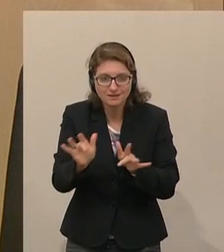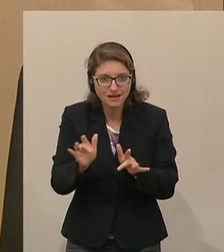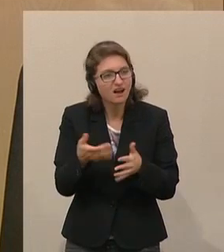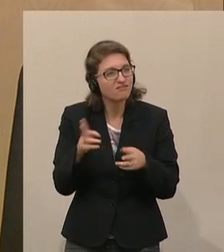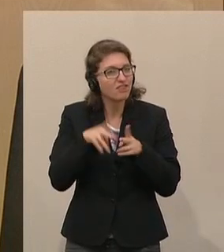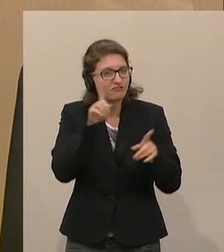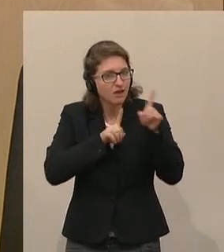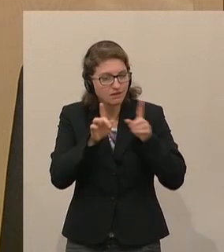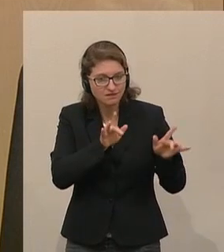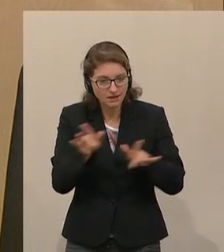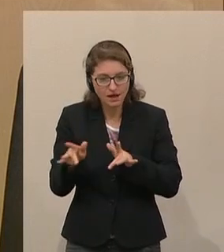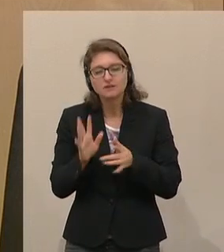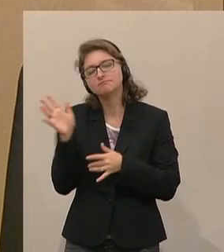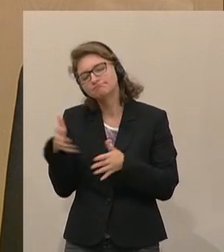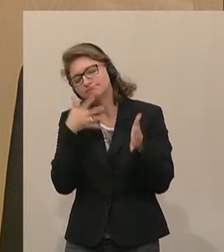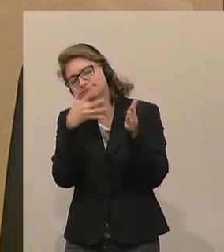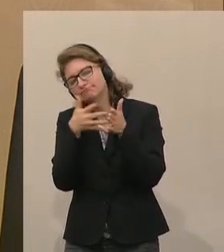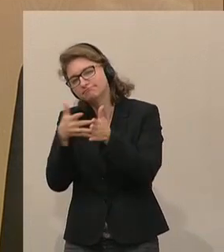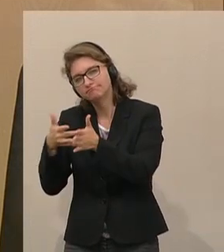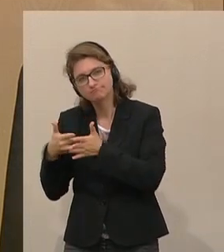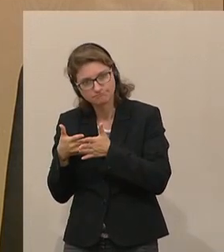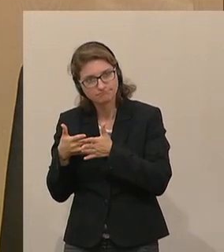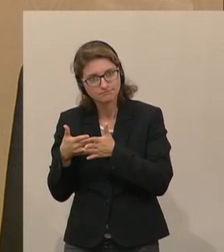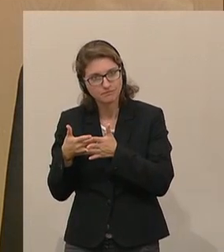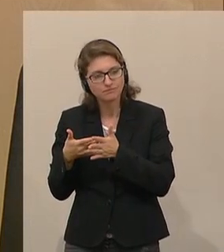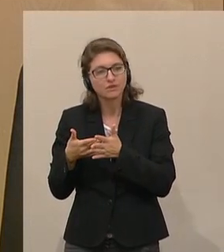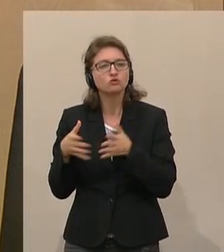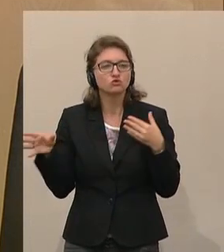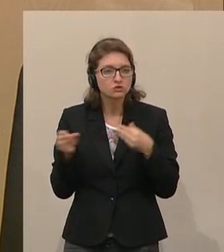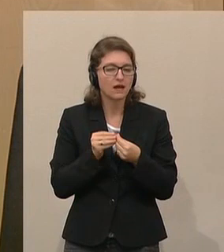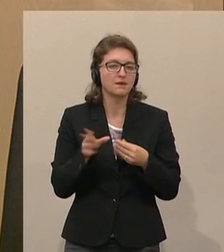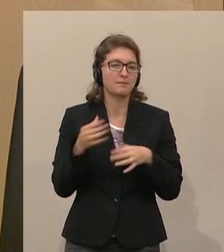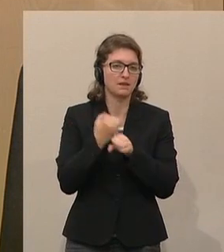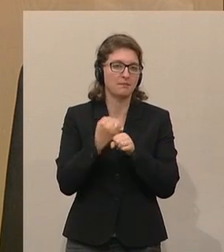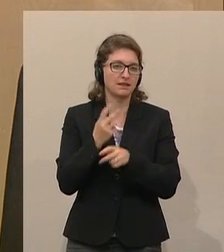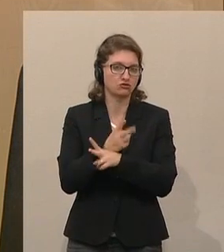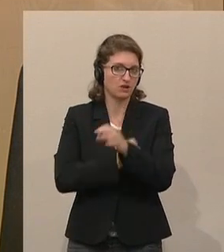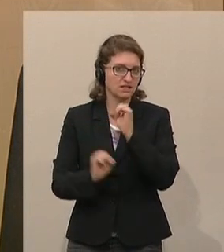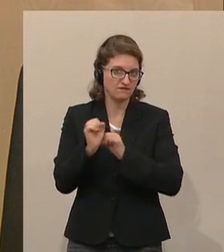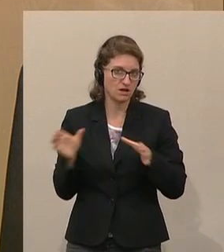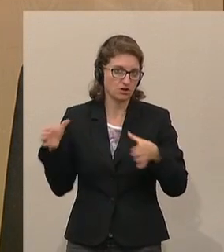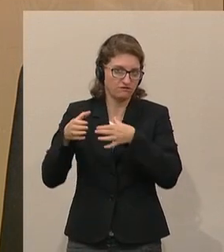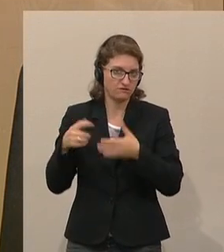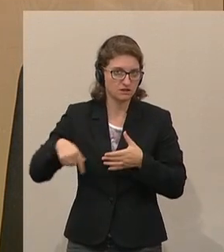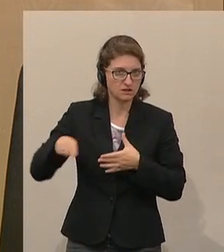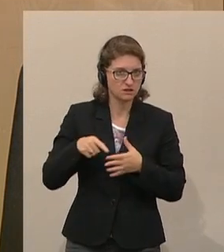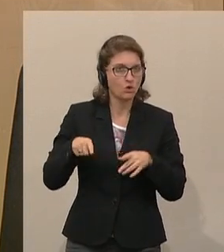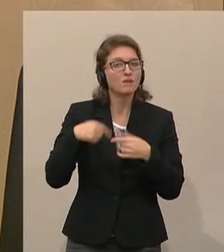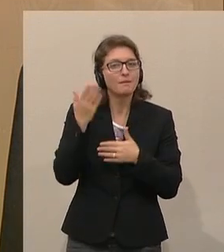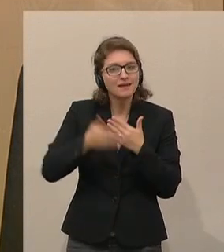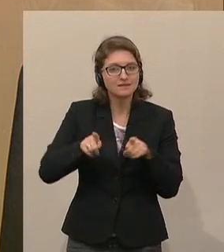vorliegen, diese prüft eingehend mit den Mitarbeitern der Staatsanwaltschaft und am Ende dann auch eine